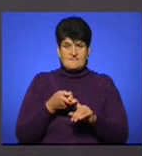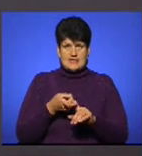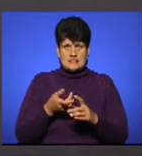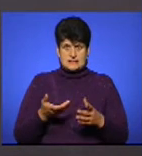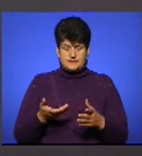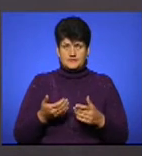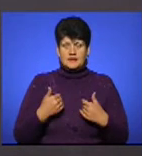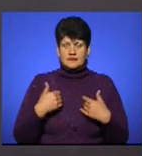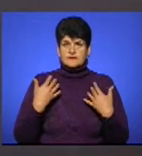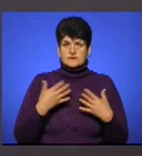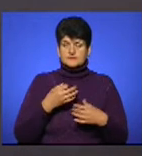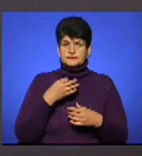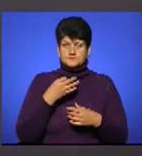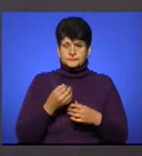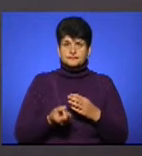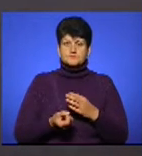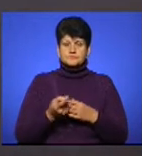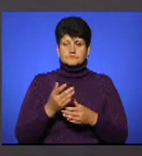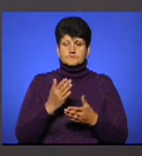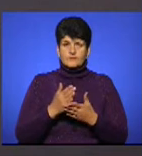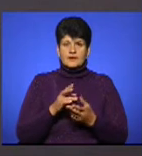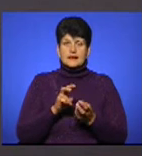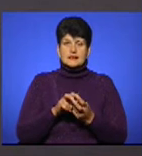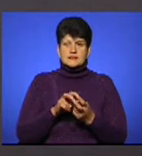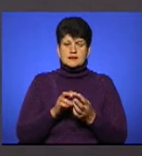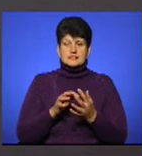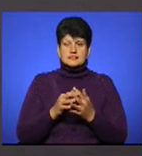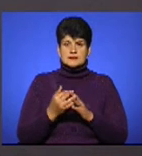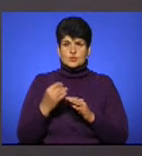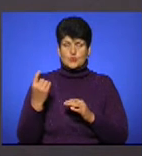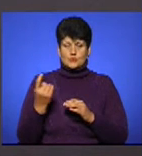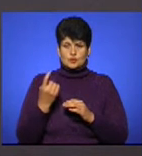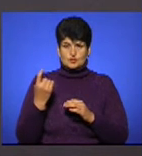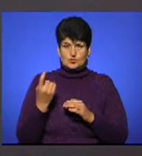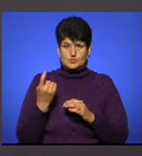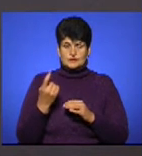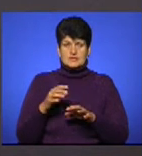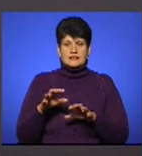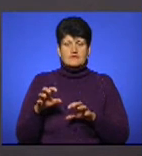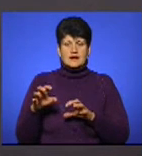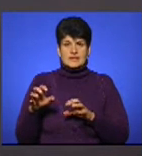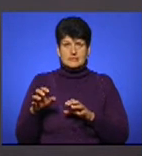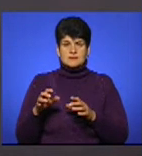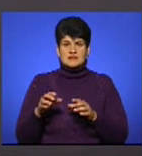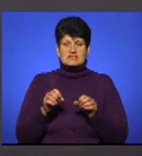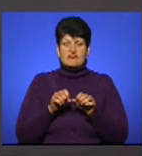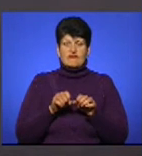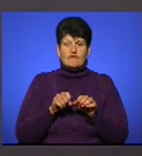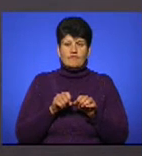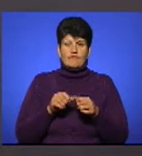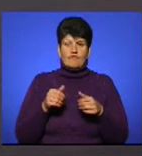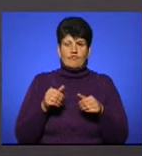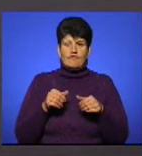Як я вже сказав, джерелом є гризуни або сільськогосподарські тварини. З виділенням цих